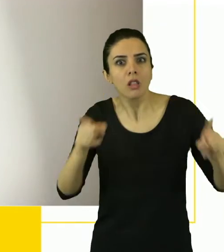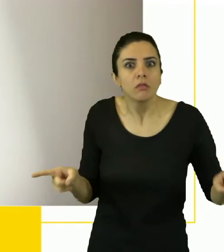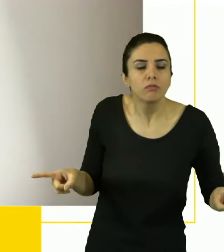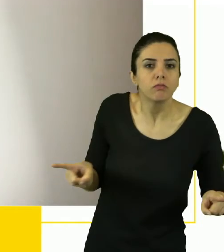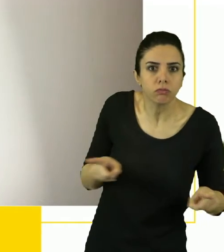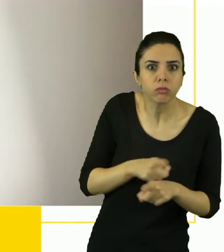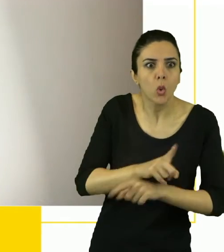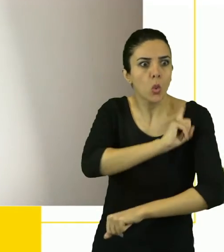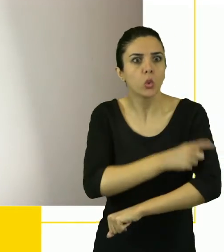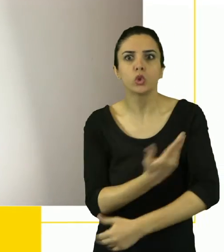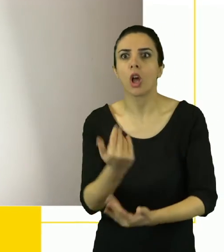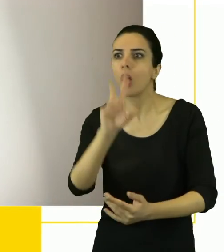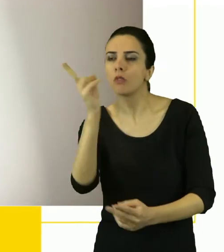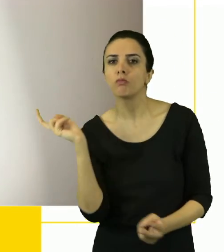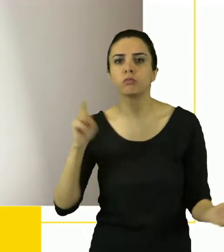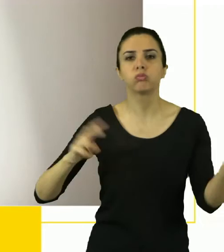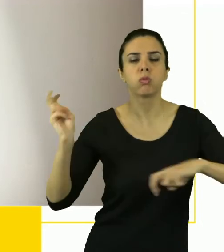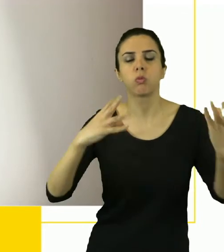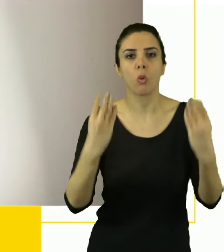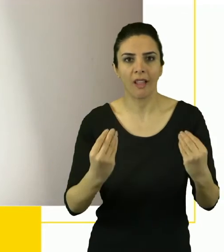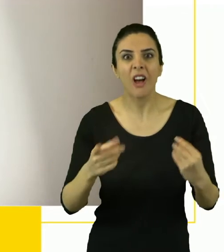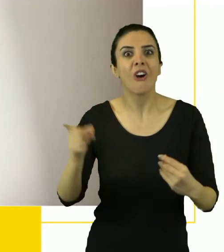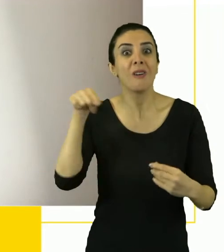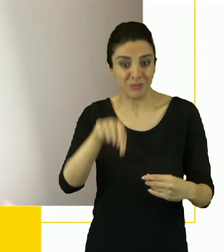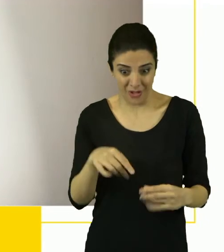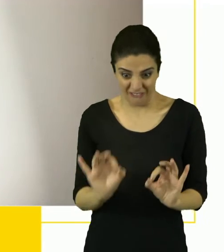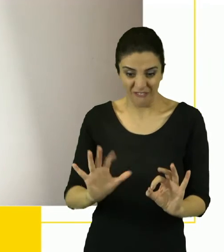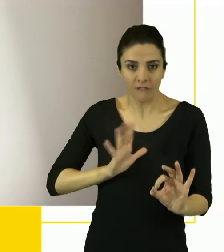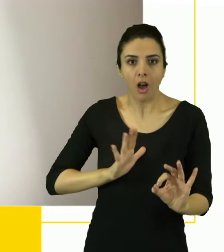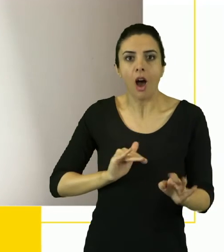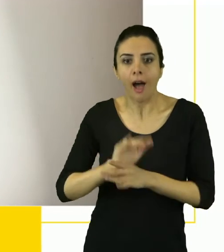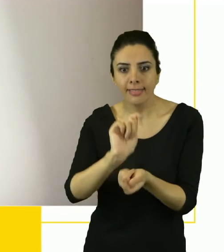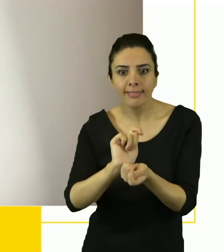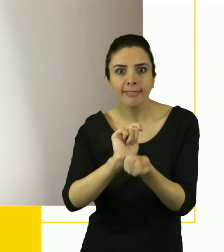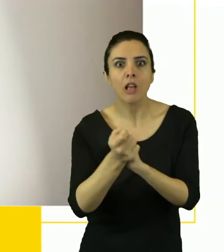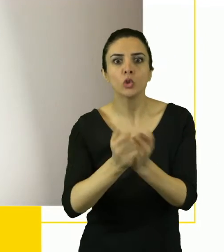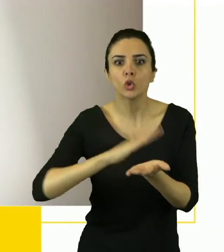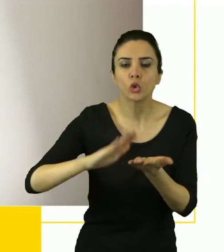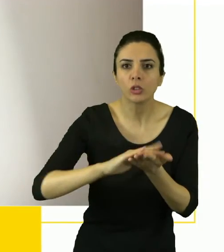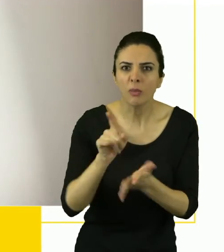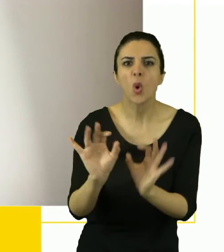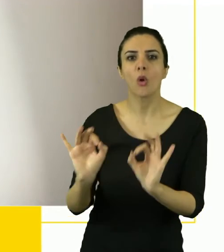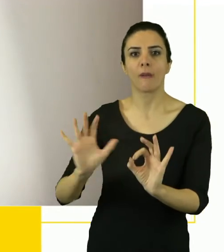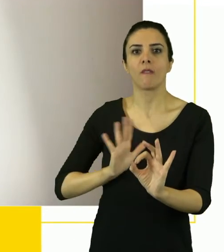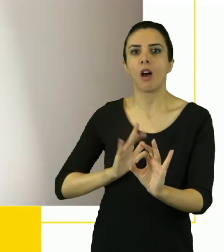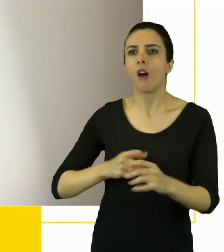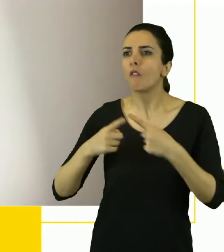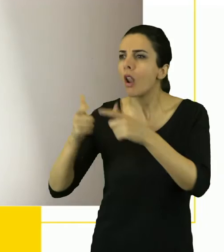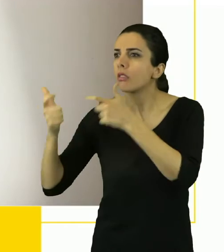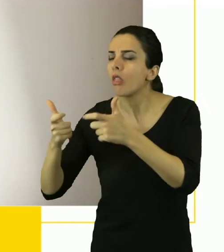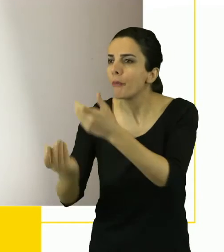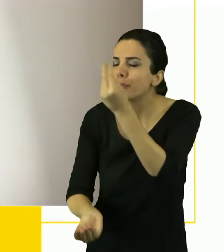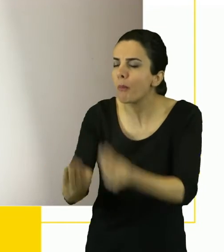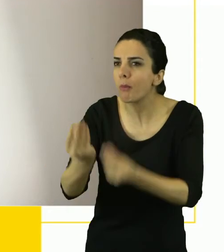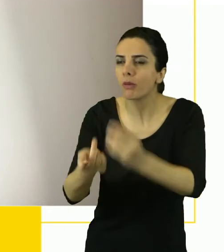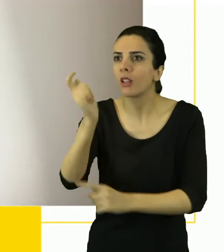bir hale geliyor. Ses çıkarıyor. Bu tabii dönüşüm için çok önemli. Çok farklı yerlerde bu talepleri, bu temsilleri görmeye başlıyoruz.